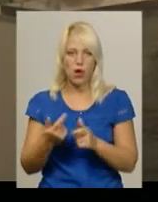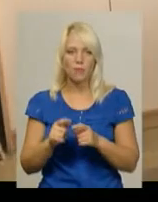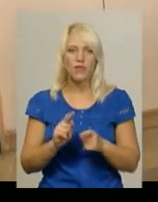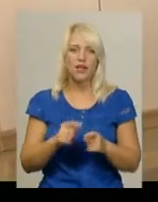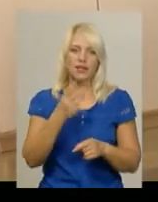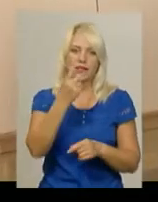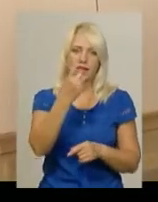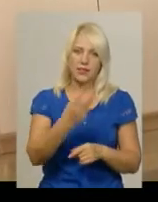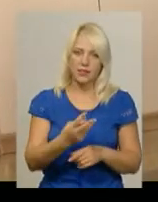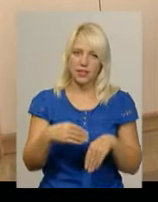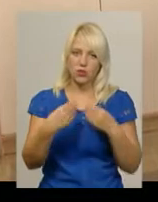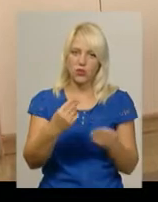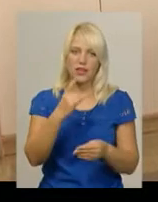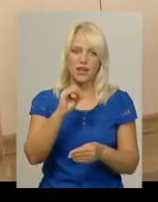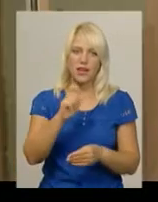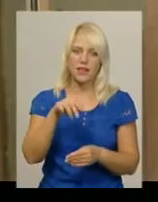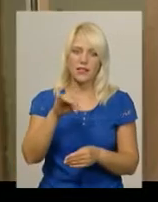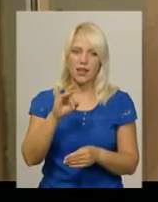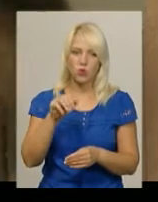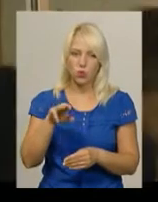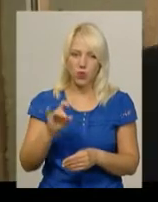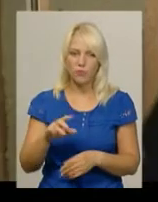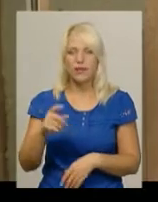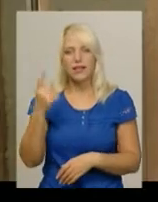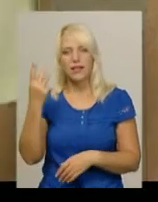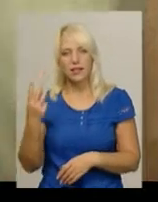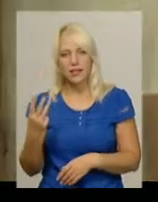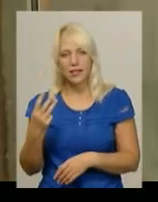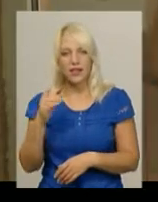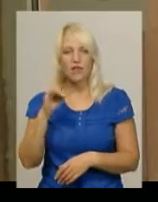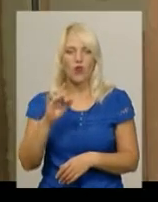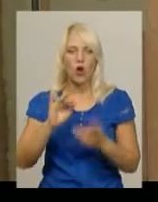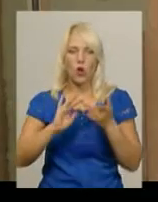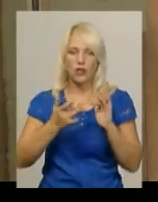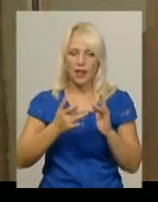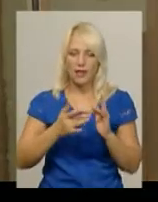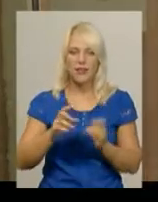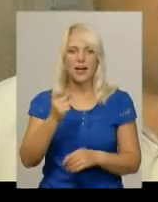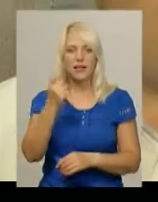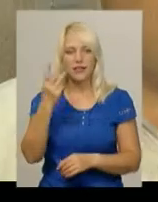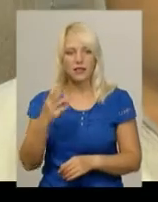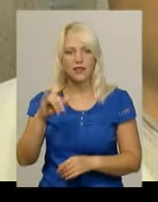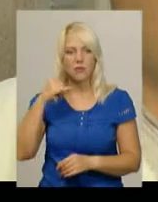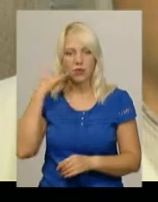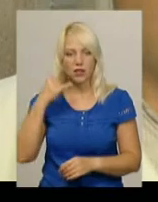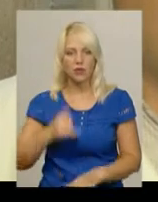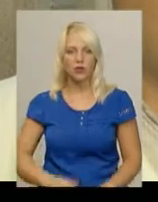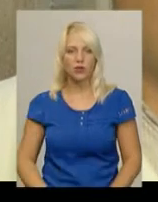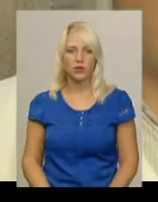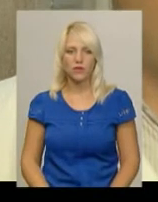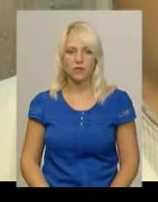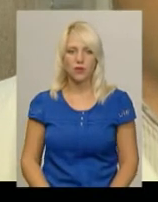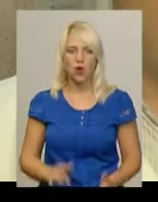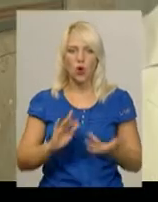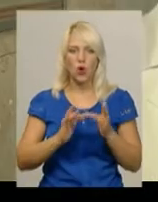реєстратурі, третина – у телефонному режимі, третина – онлайн, каже завідувач Хмельницької міської дитячої поліклініки Олександр Дехтярук.